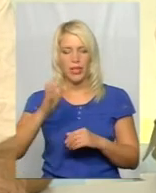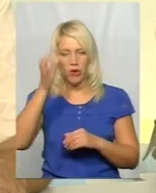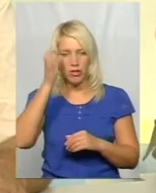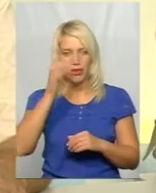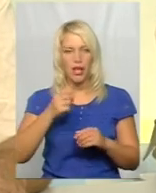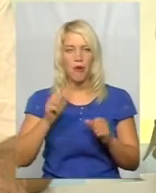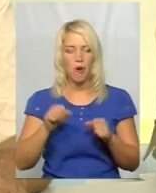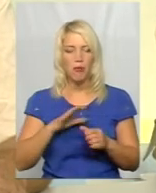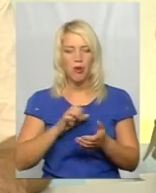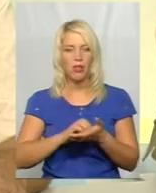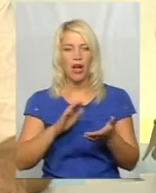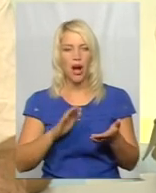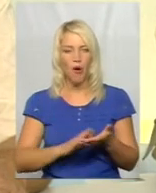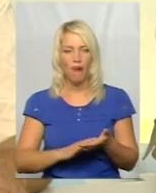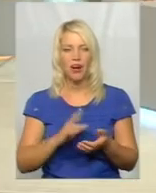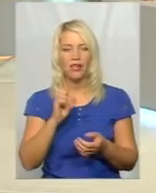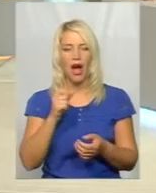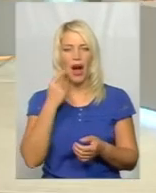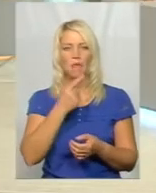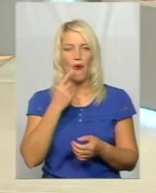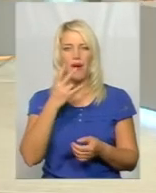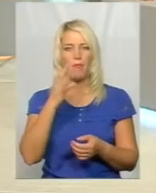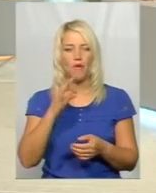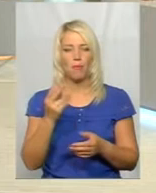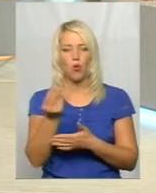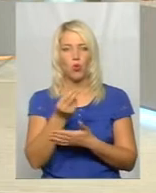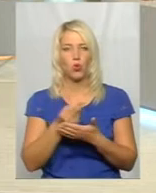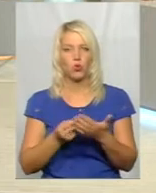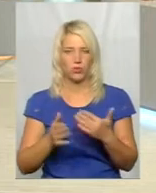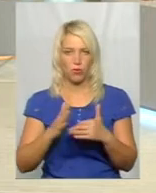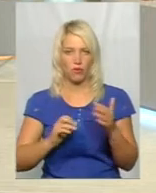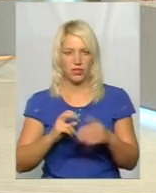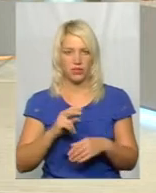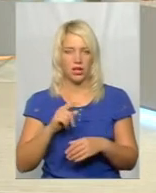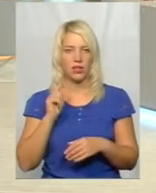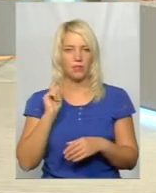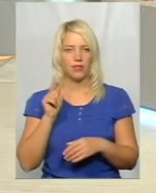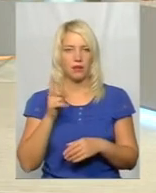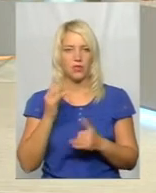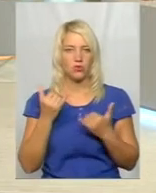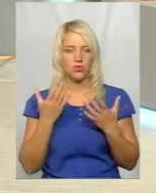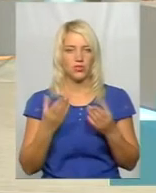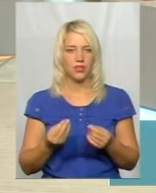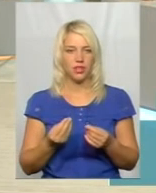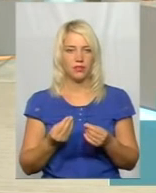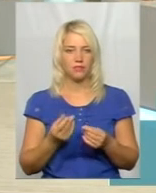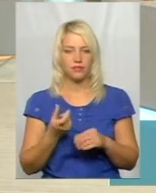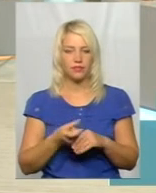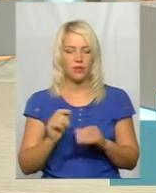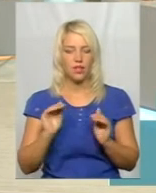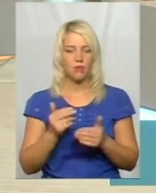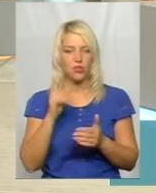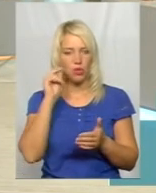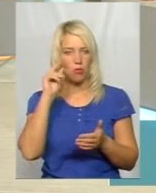може бути зарахований. А мова йде про художні професії. То ось там на сьогоднішній день найнижчий показник.